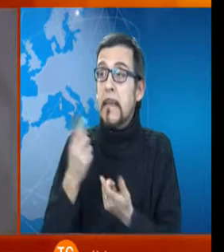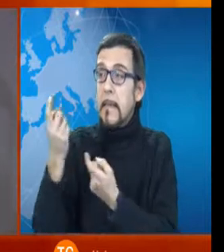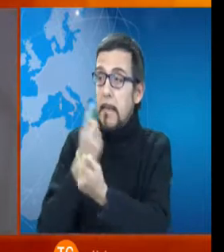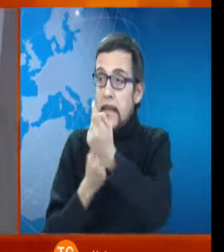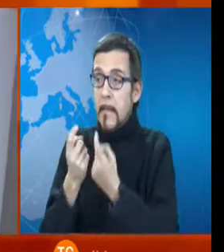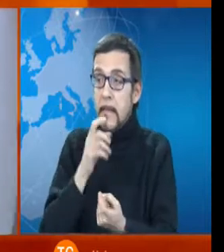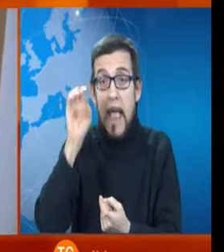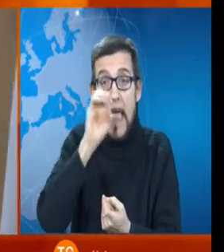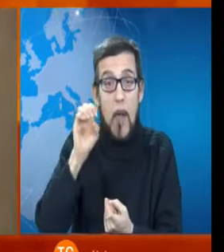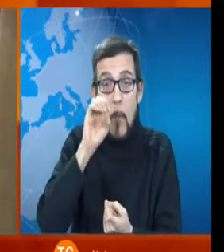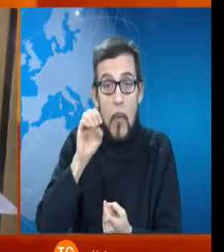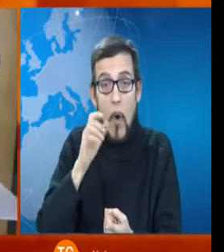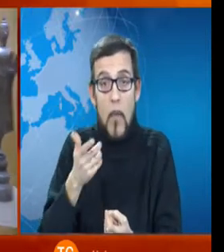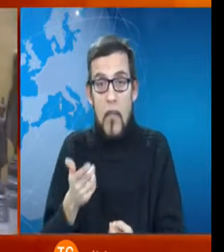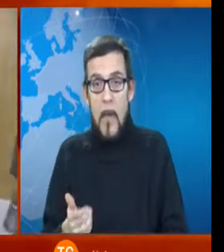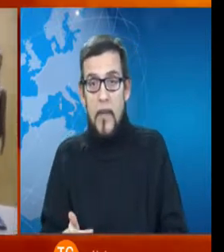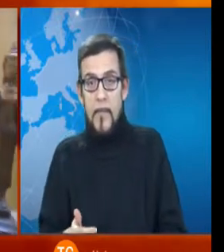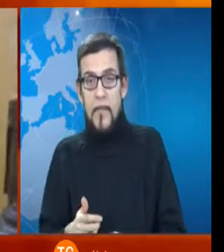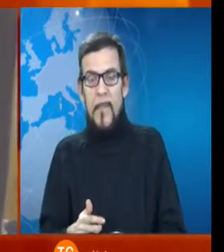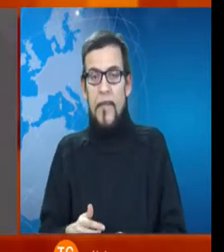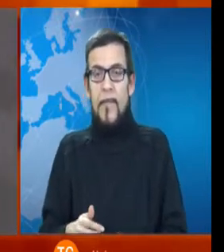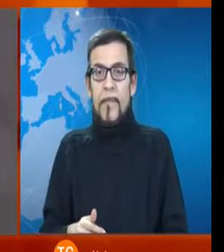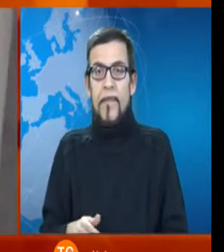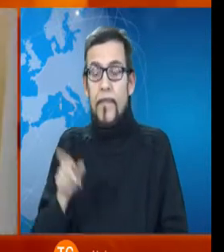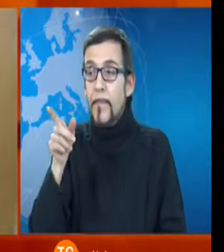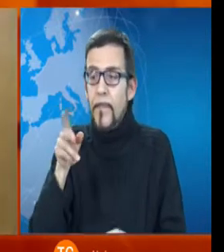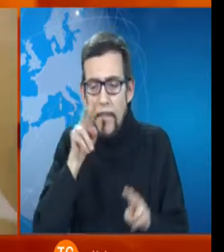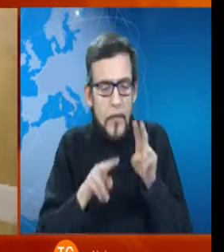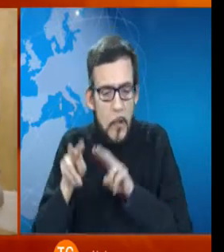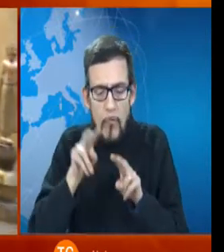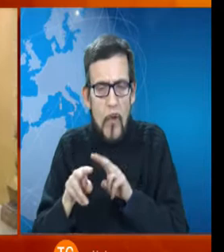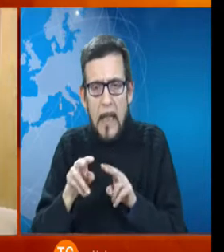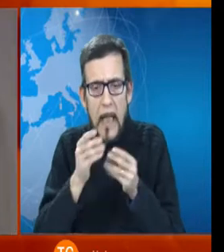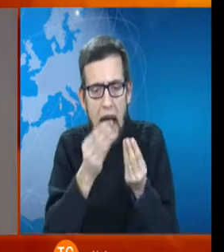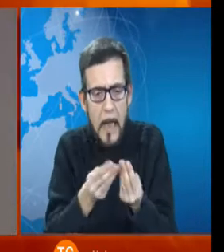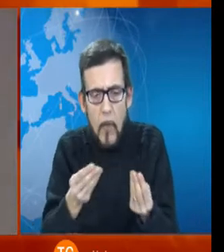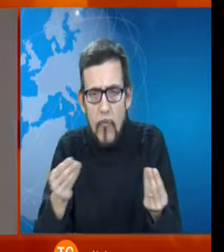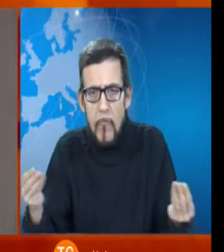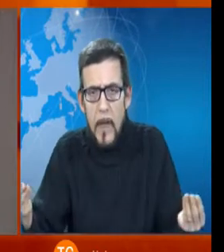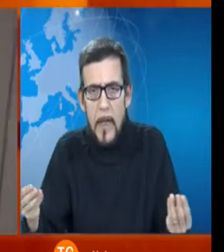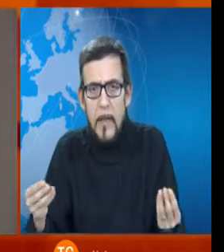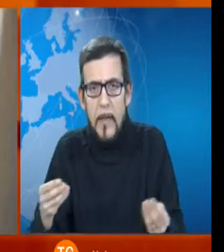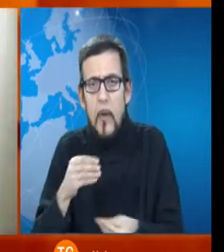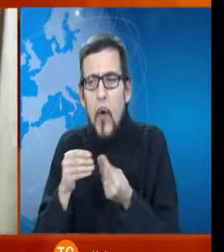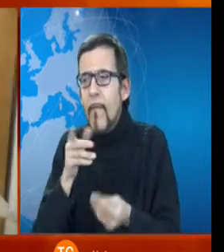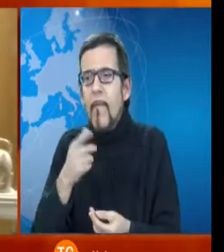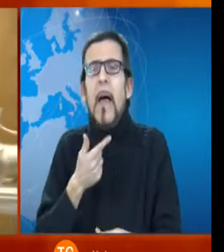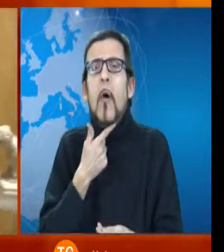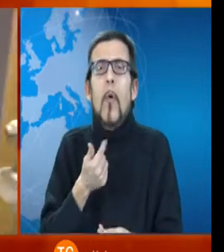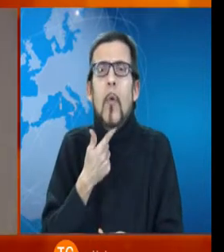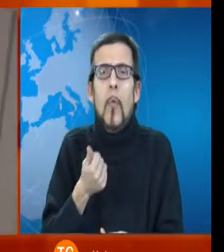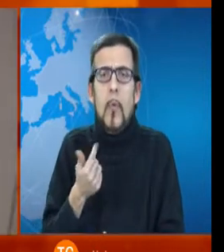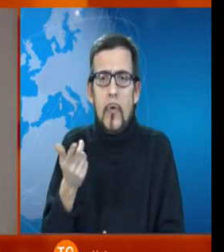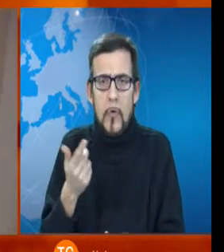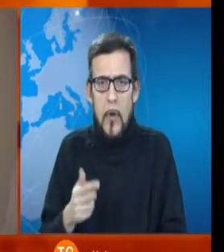a Bangkok Stefano Cardu si mette a cercare determinati oggetti e lo fa con gusto tant'è che troviamo